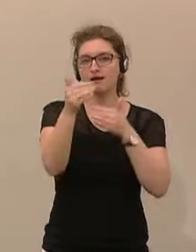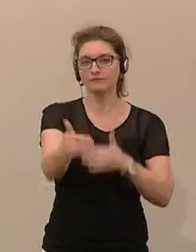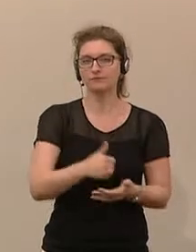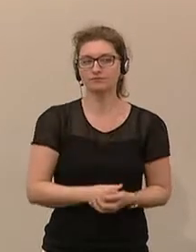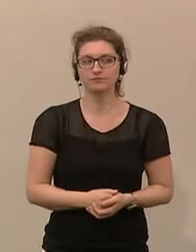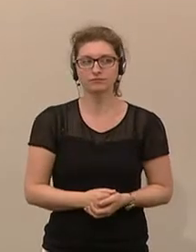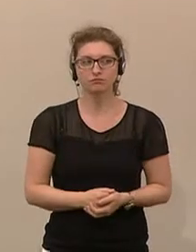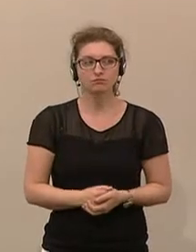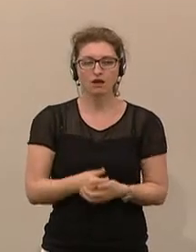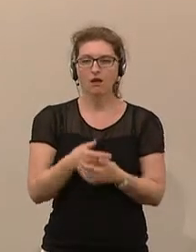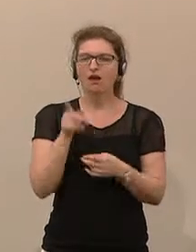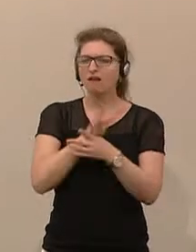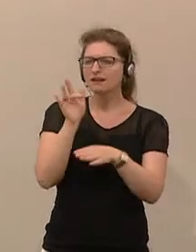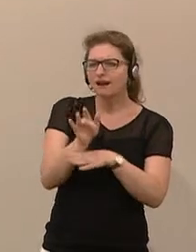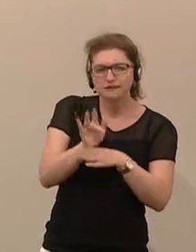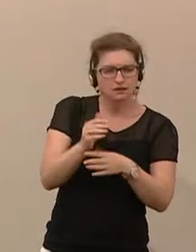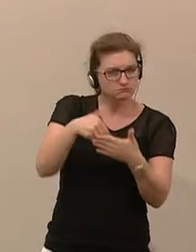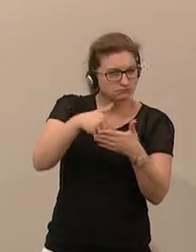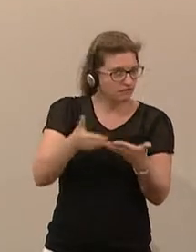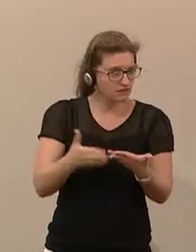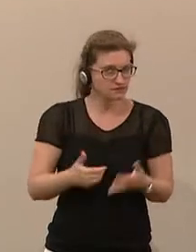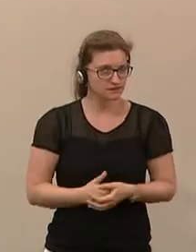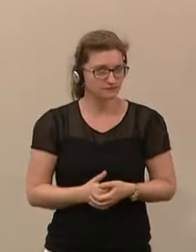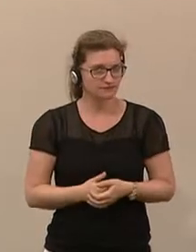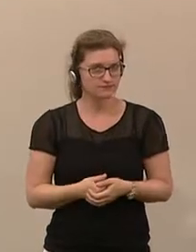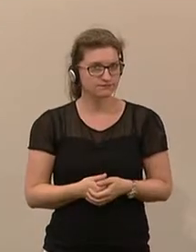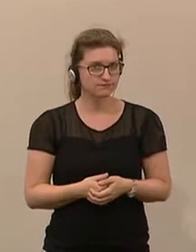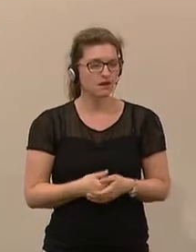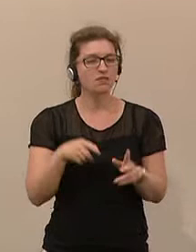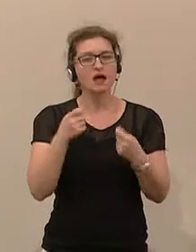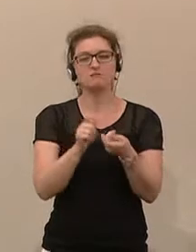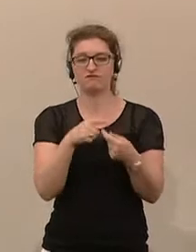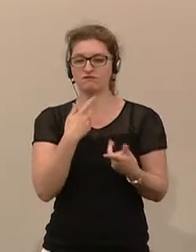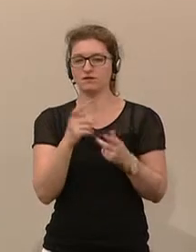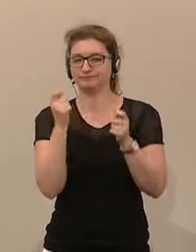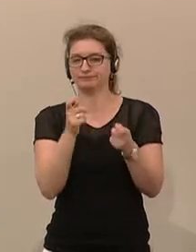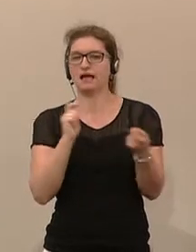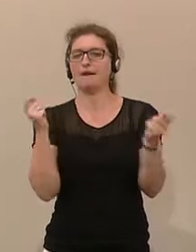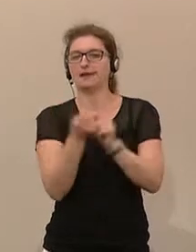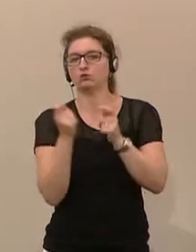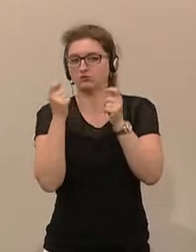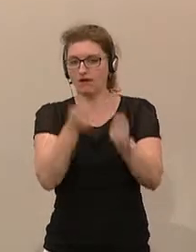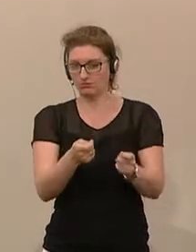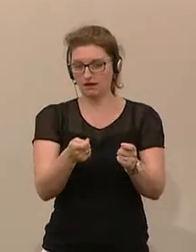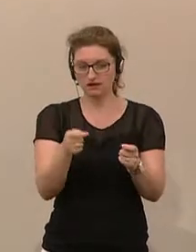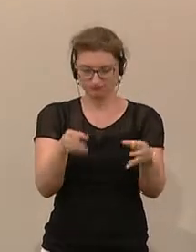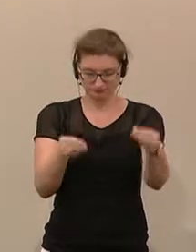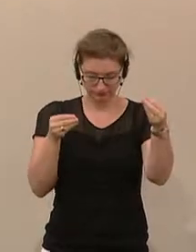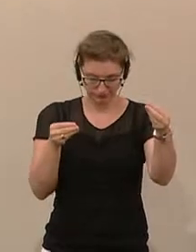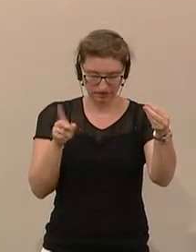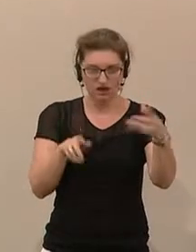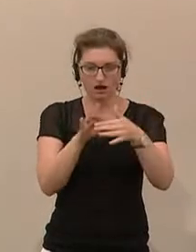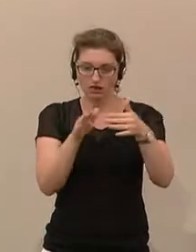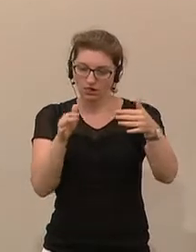Was wird kritisiert daran? Wir haben einen Abänderungsantrag, der sozusagen ein offenes Ende